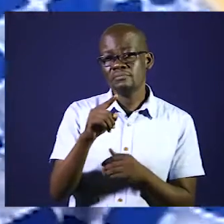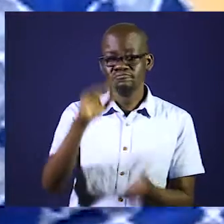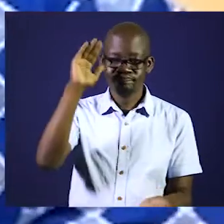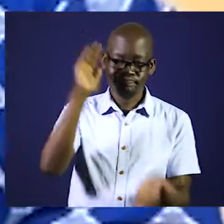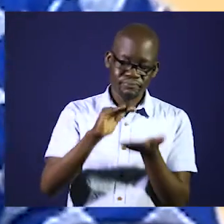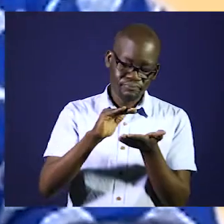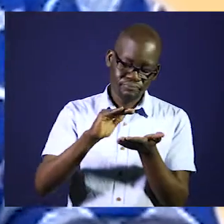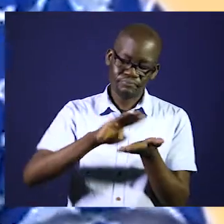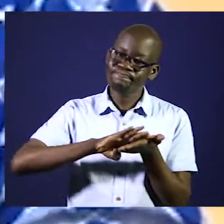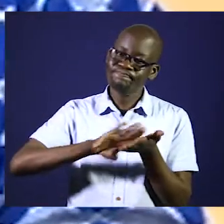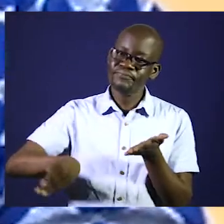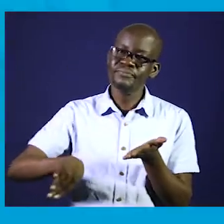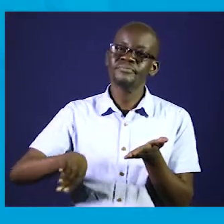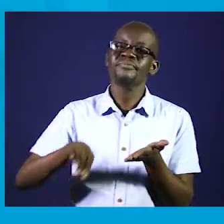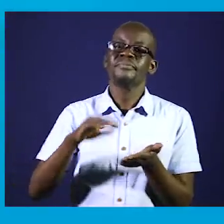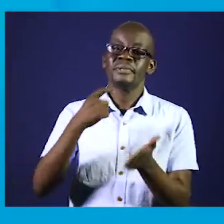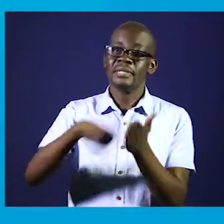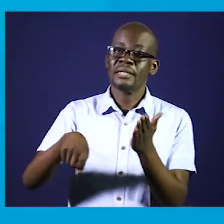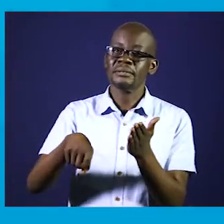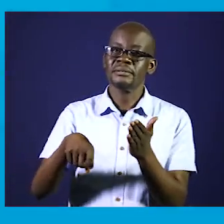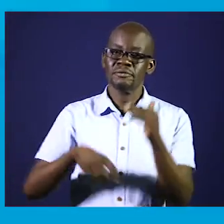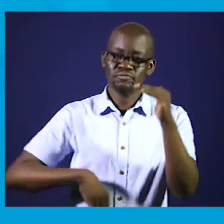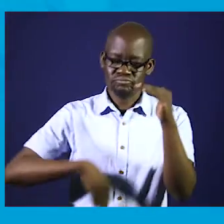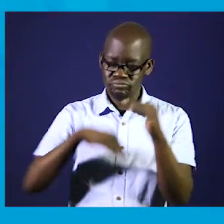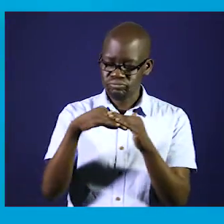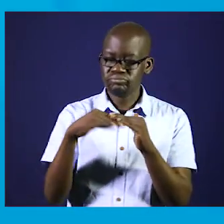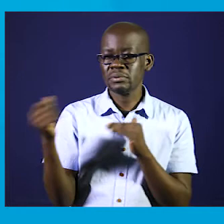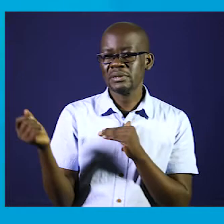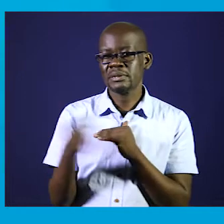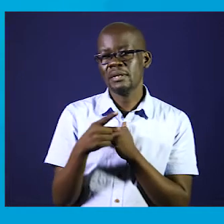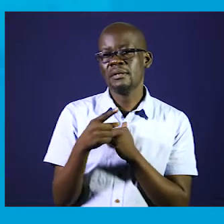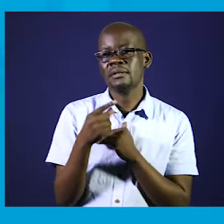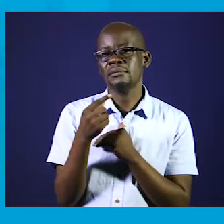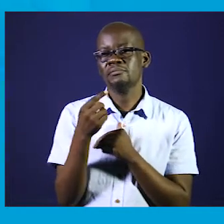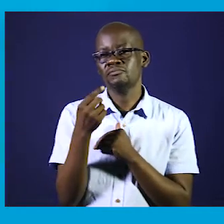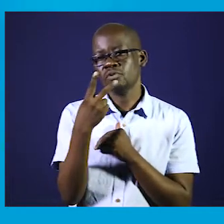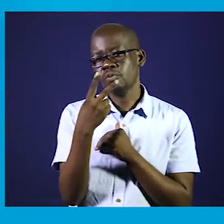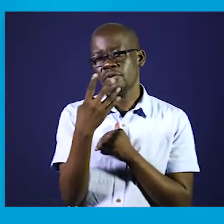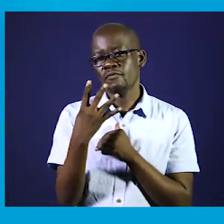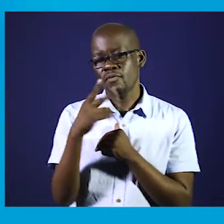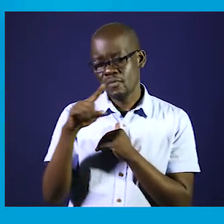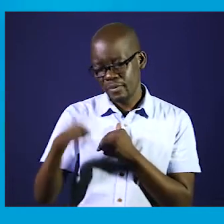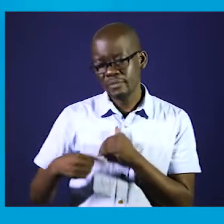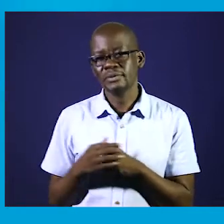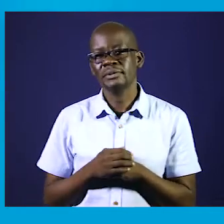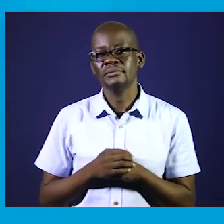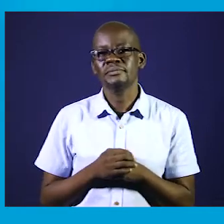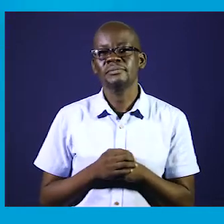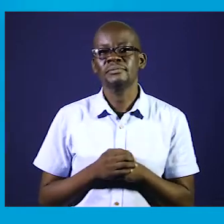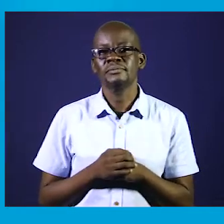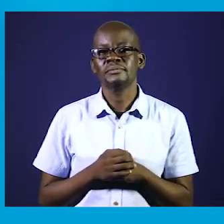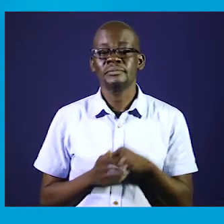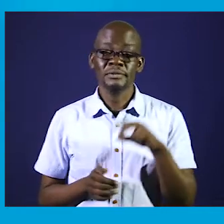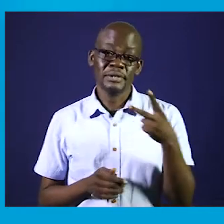100% tax relief for persons earning a gross monthly income of up to Kenya shillings